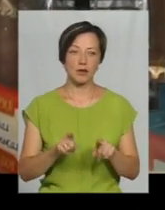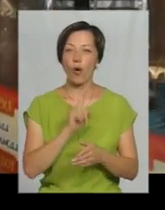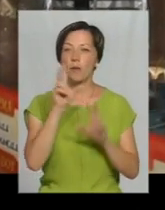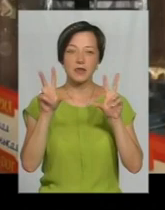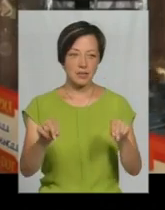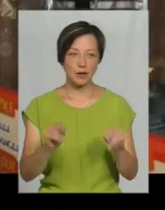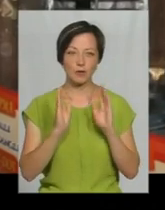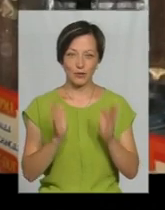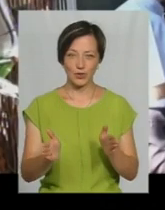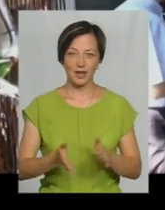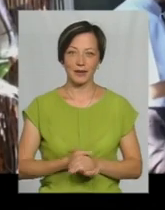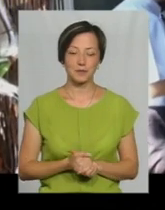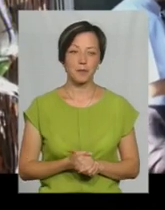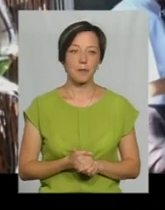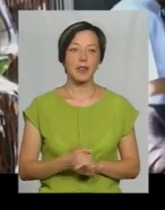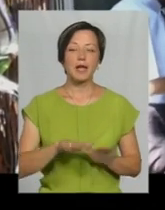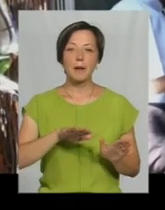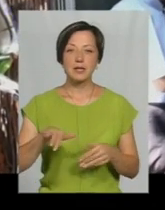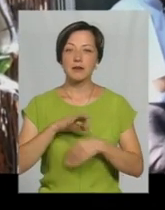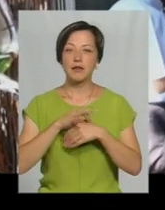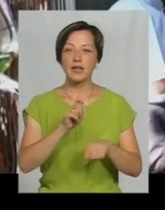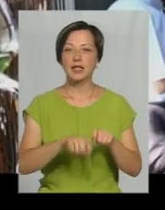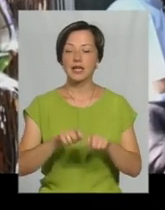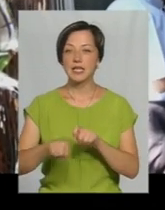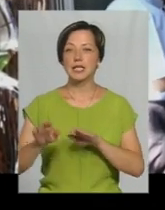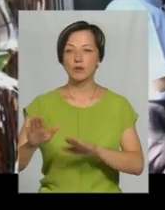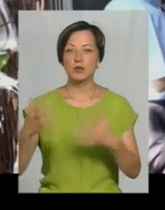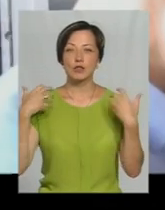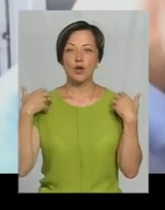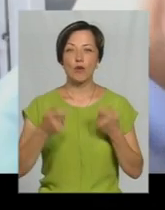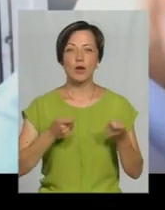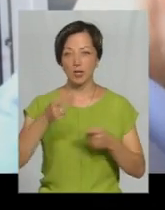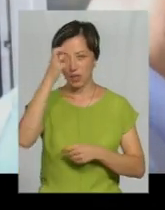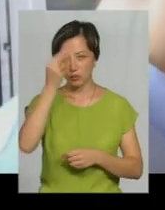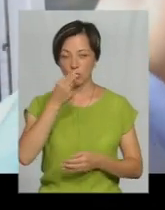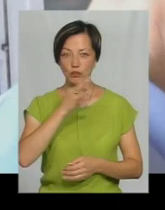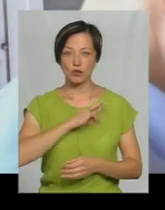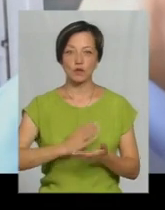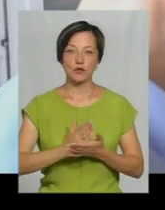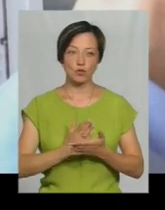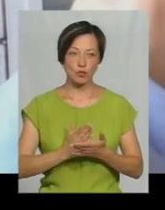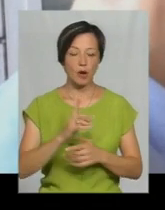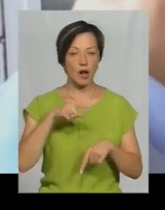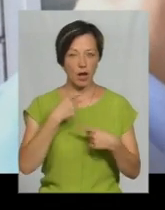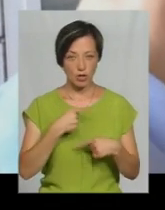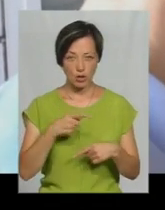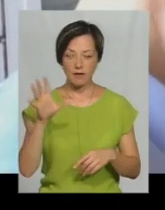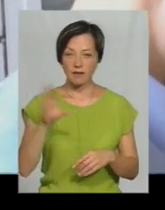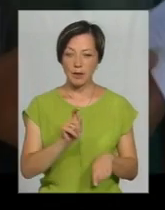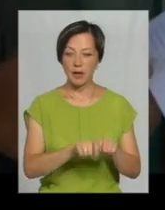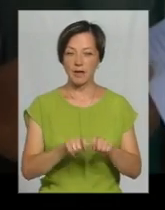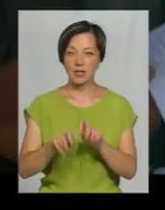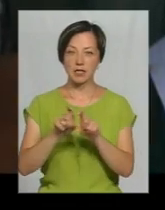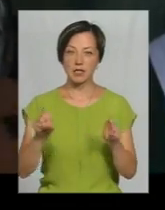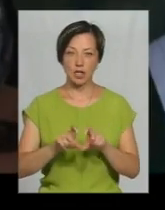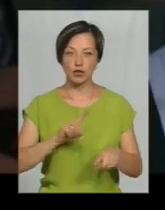Обіцяю, він буде. Після проведення рейду заступник начальника управління Держпродспоживслужби у місті Хмельницькому Сергій Качан каже, що у всіх перевірених